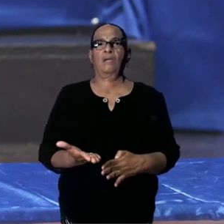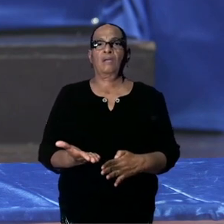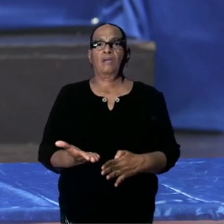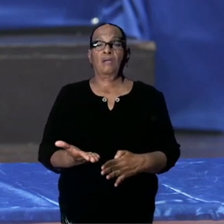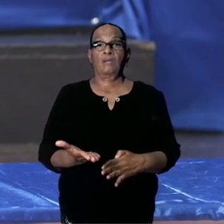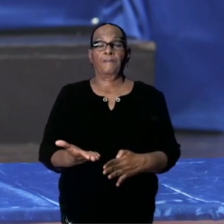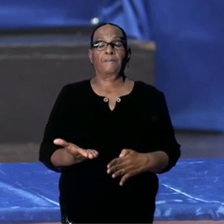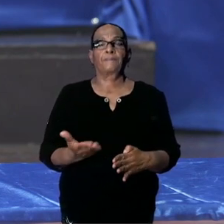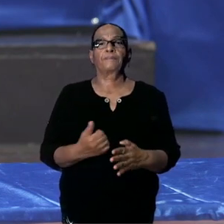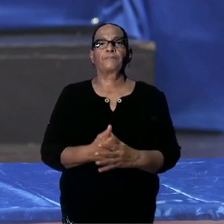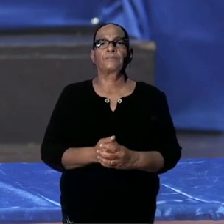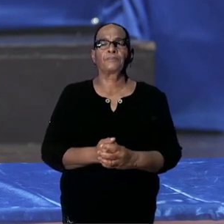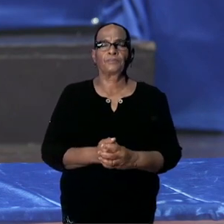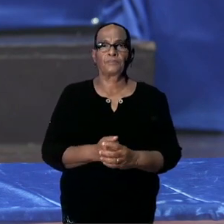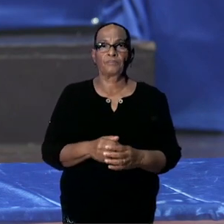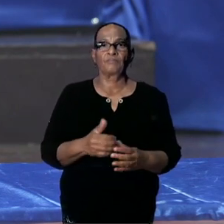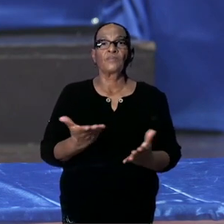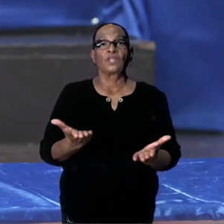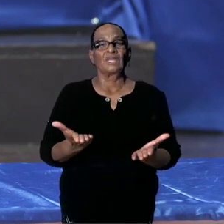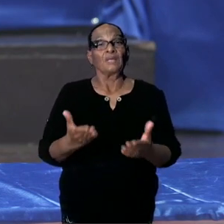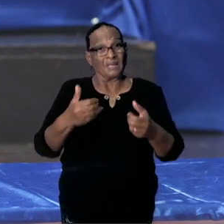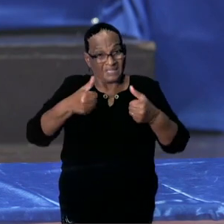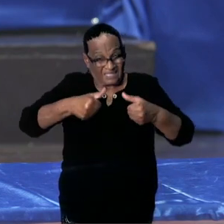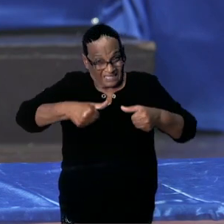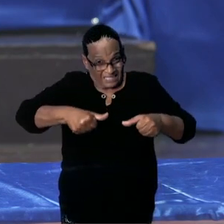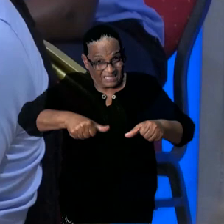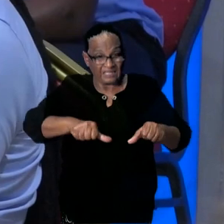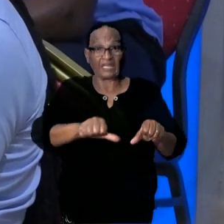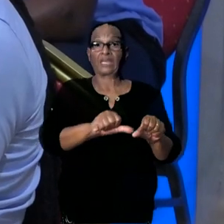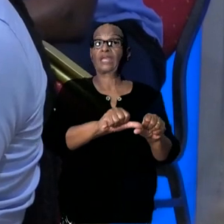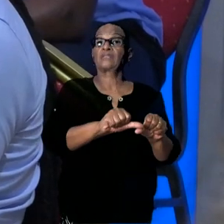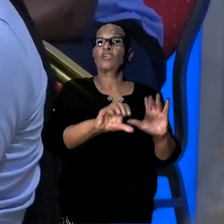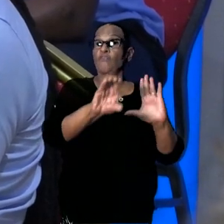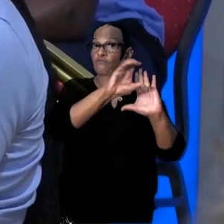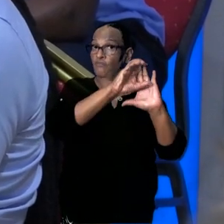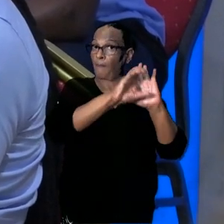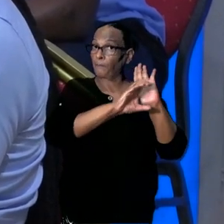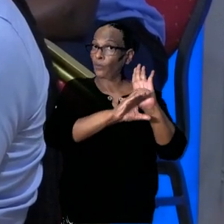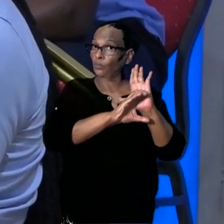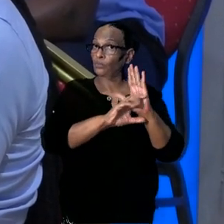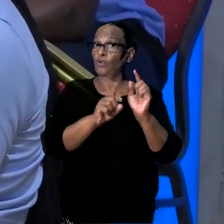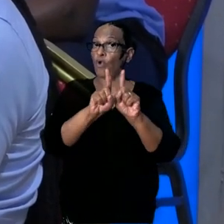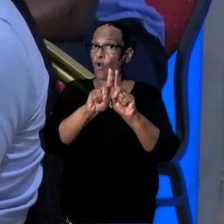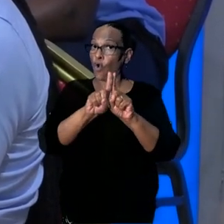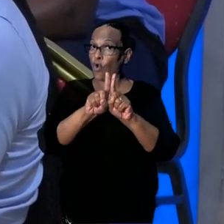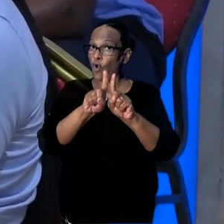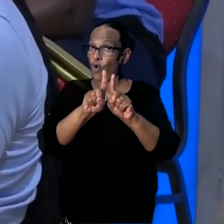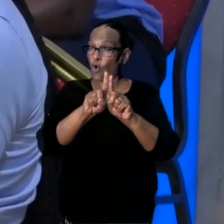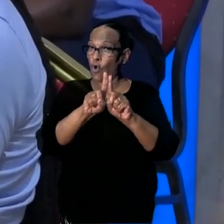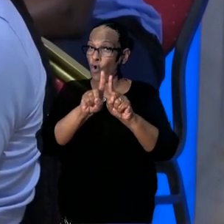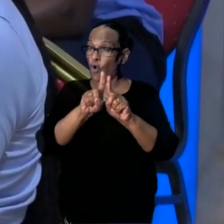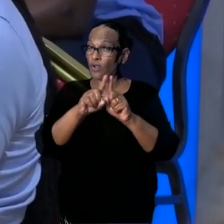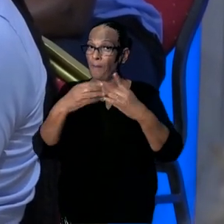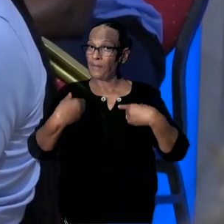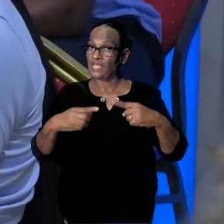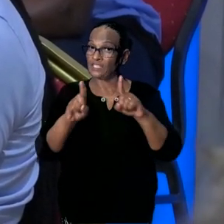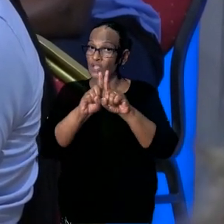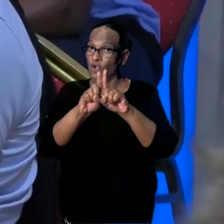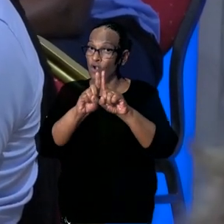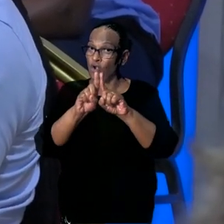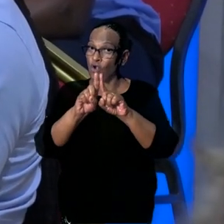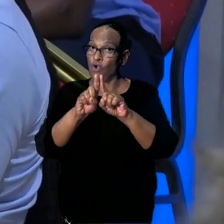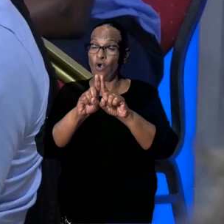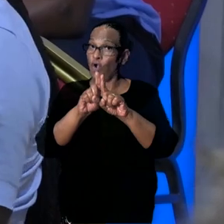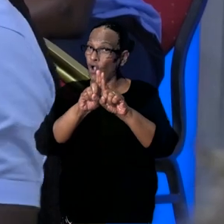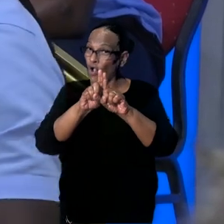-contact-sporten, onder de strikte naliefing van protocollen. Contact-sporten zijn helaas nog niet